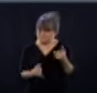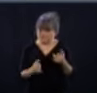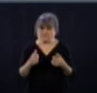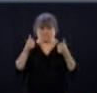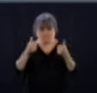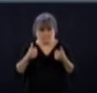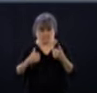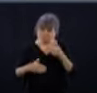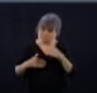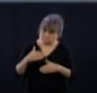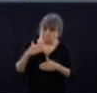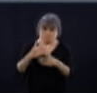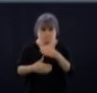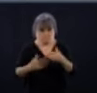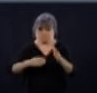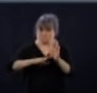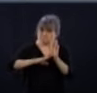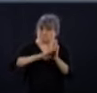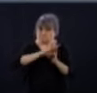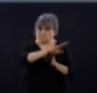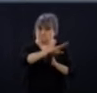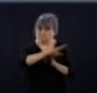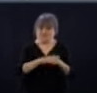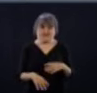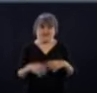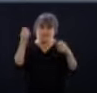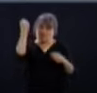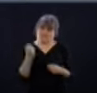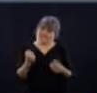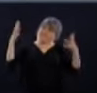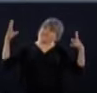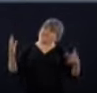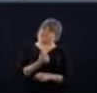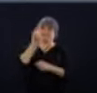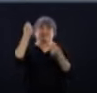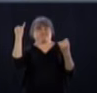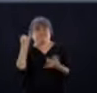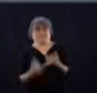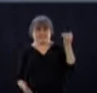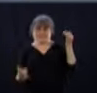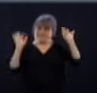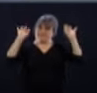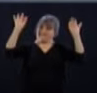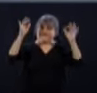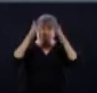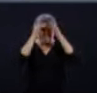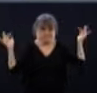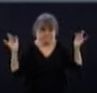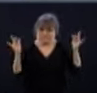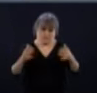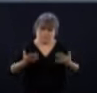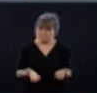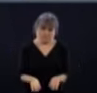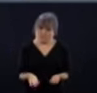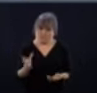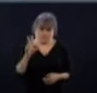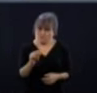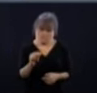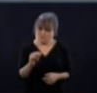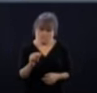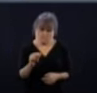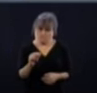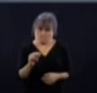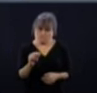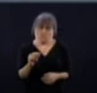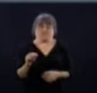crier victoire. On le dit souvent, mais c'est important de le répéter, la problématique, le virus, tout ça, ce n'est pas derrière nous. Oui, on annonce